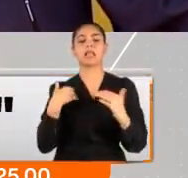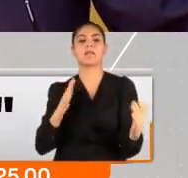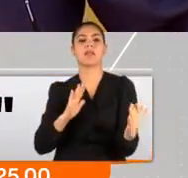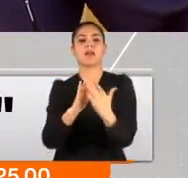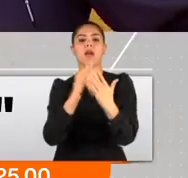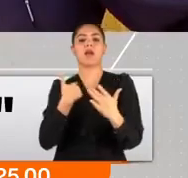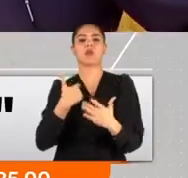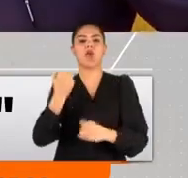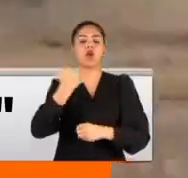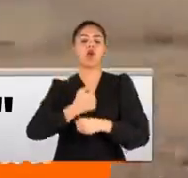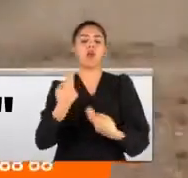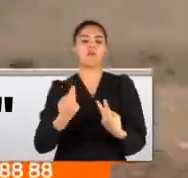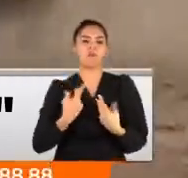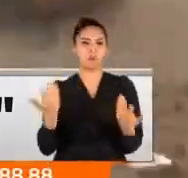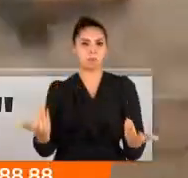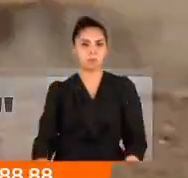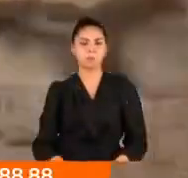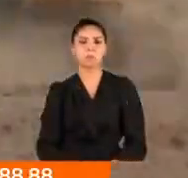mukaddes bir vazifedir.